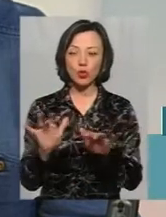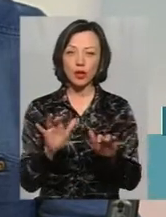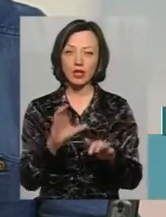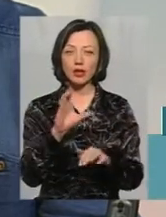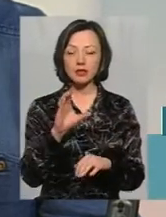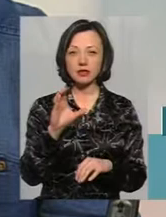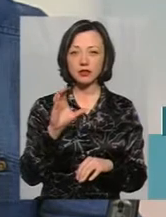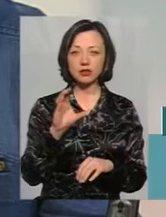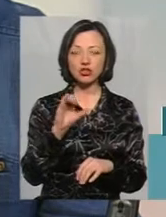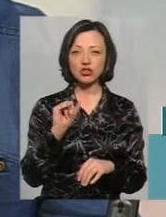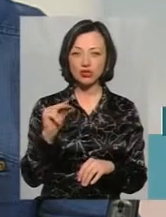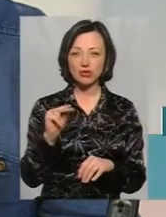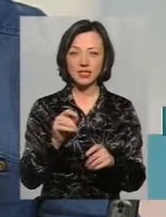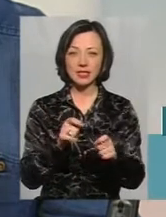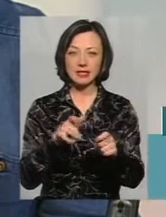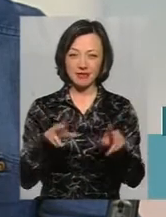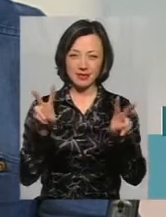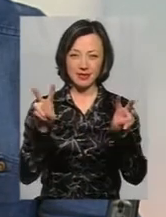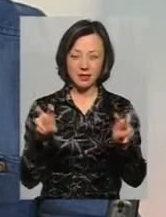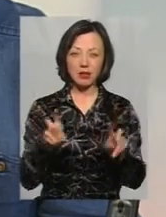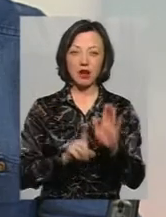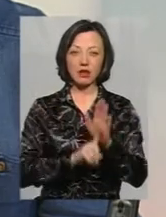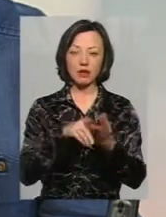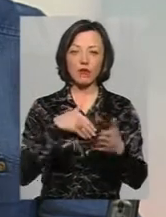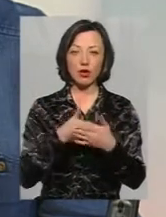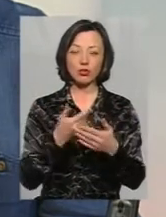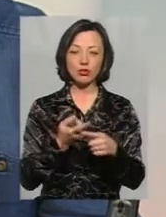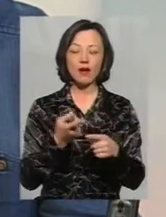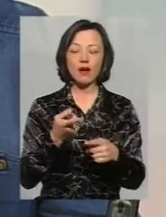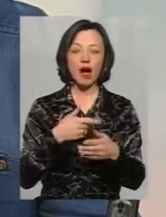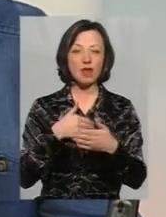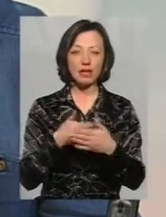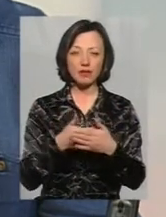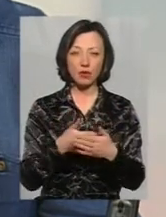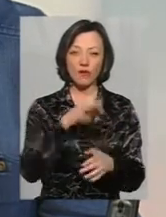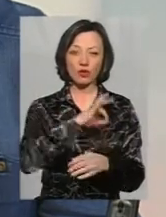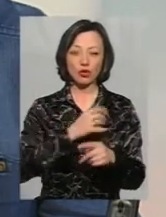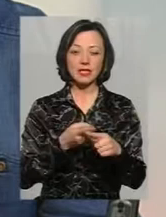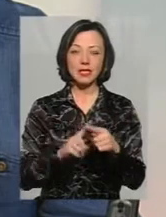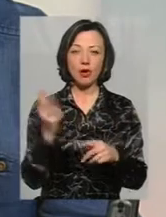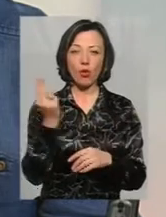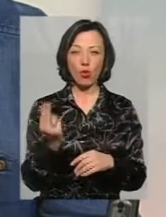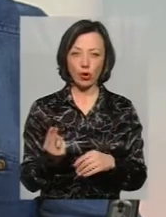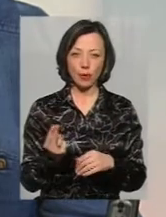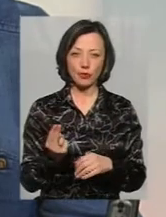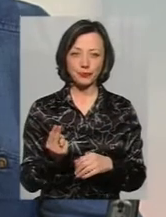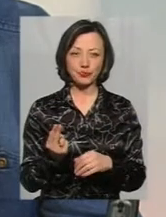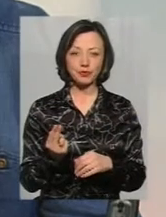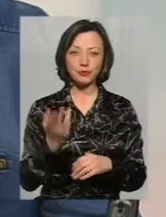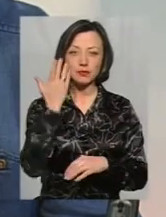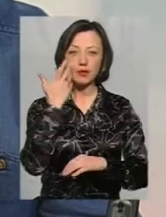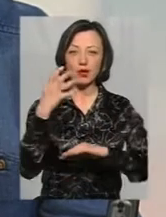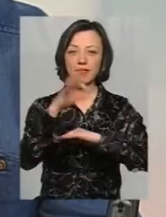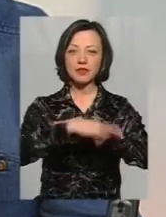почали активно використовувати ці кольори, коли в Західній